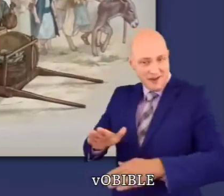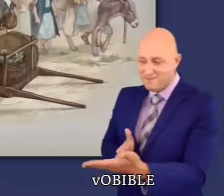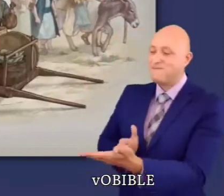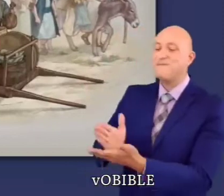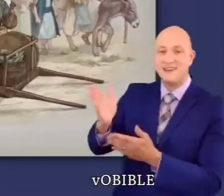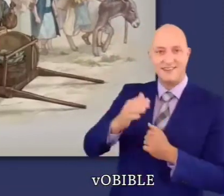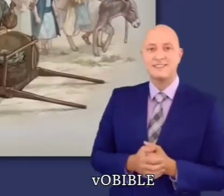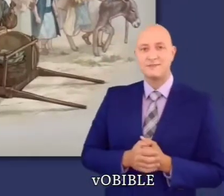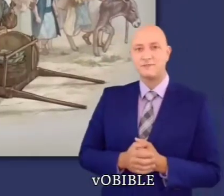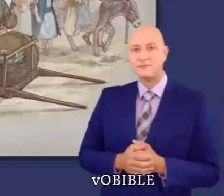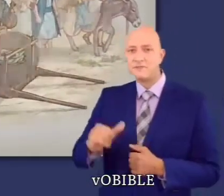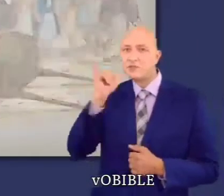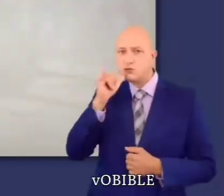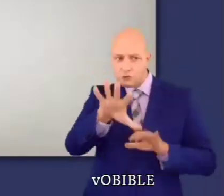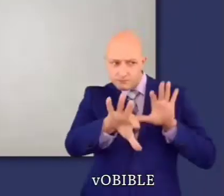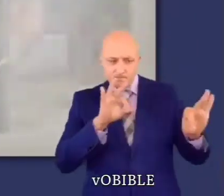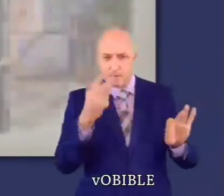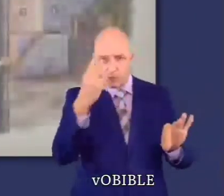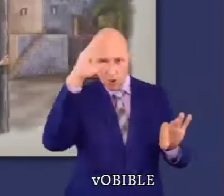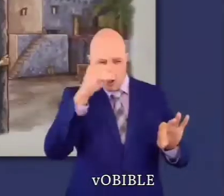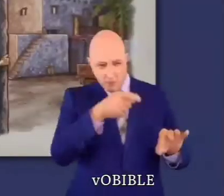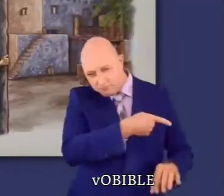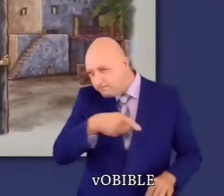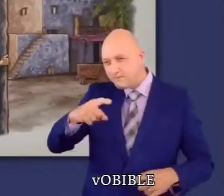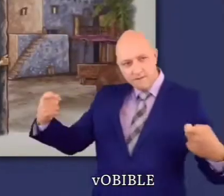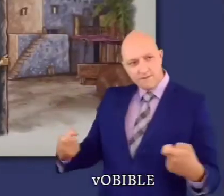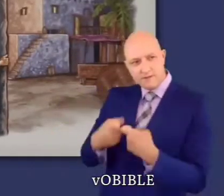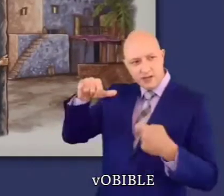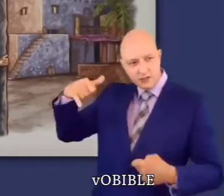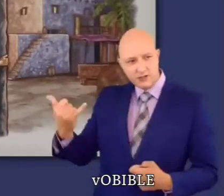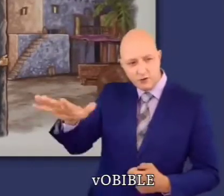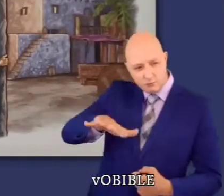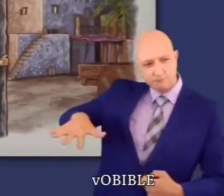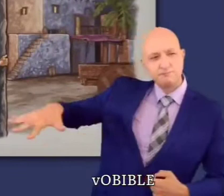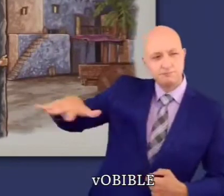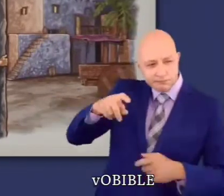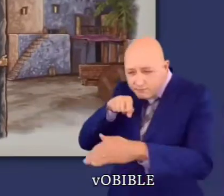préparent à traverser le Jourdain et Josué envoie deux espions à Jéricho.